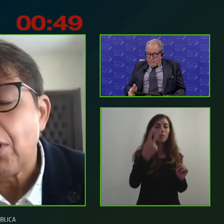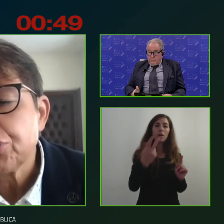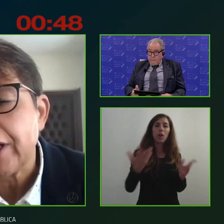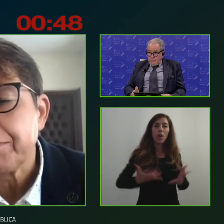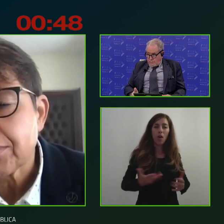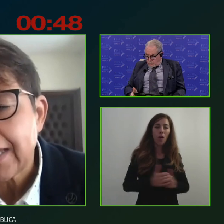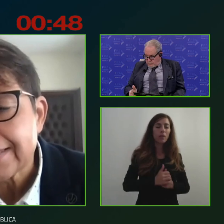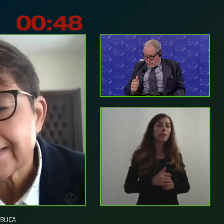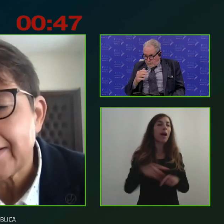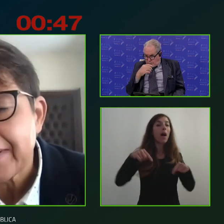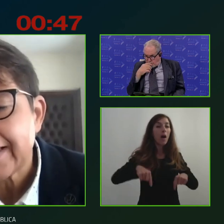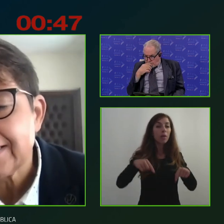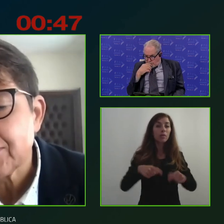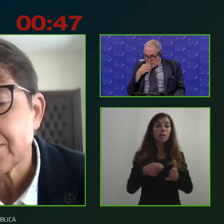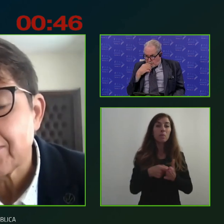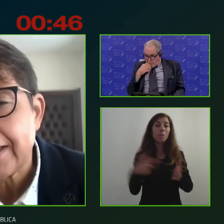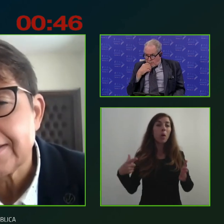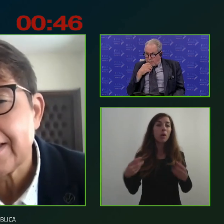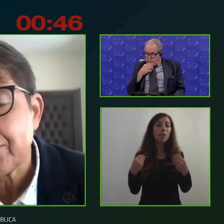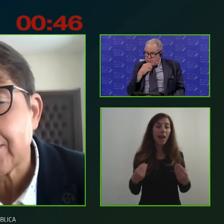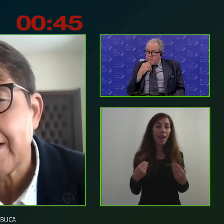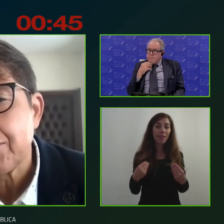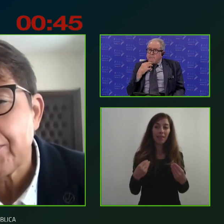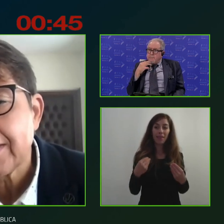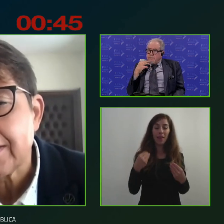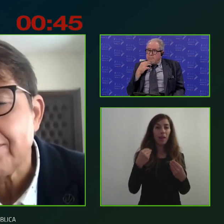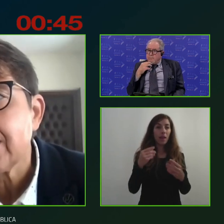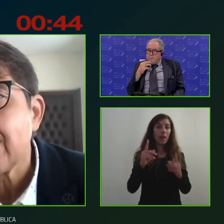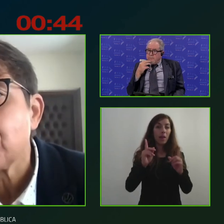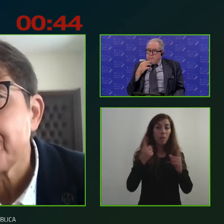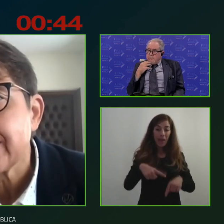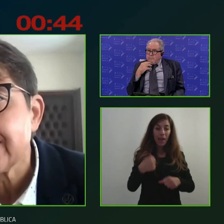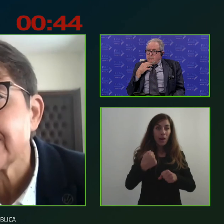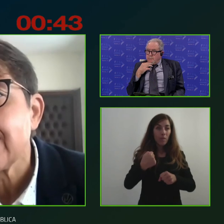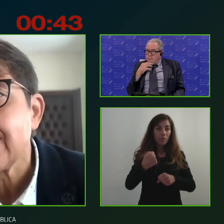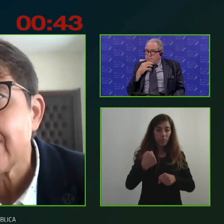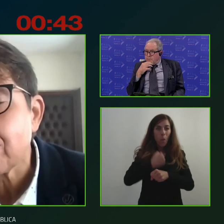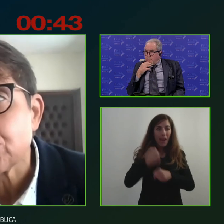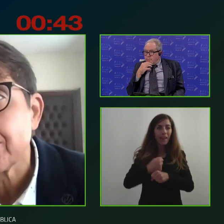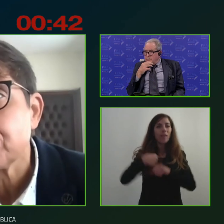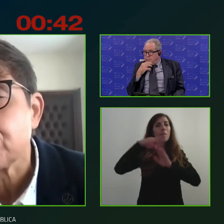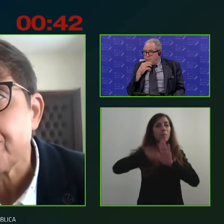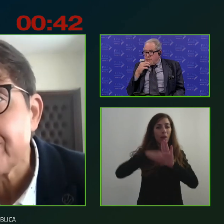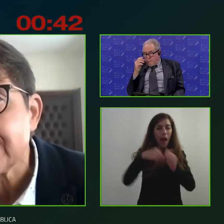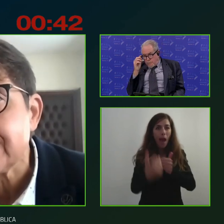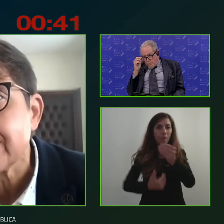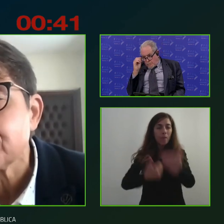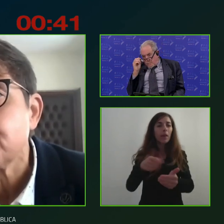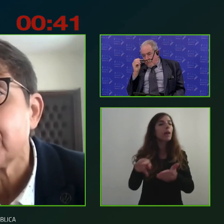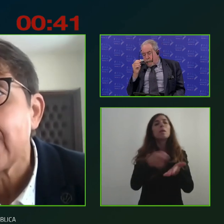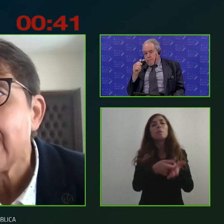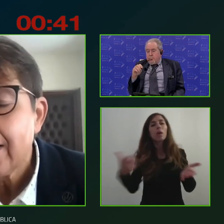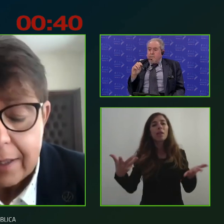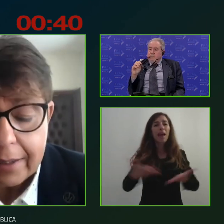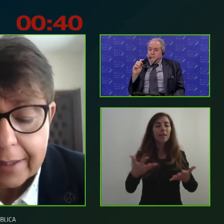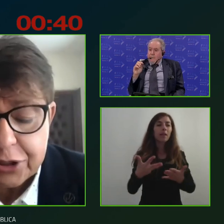oggi è importante perché si possono realizzare i programmi operativi la competenza e soprattutto investire